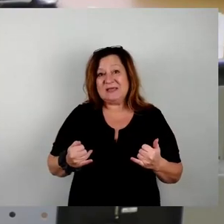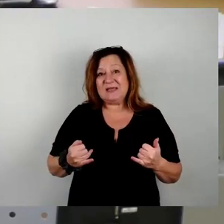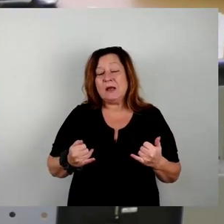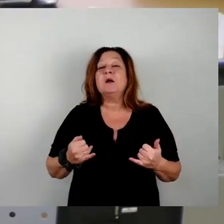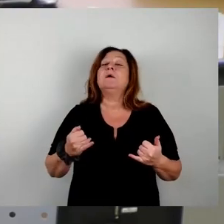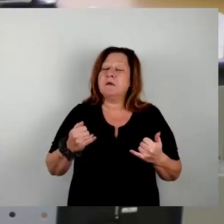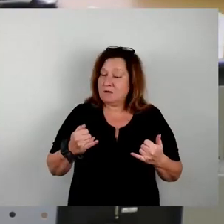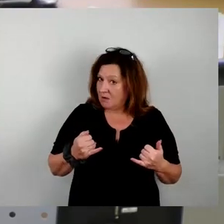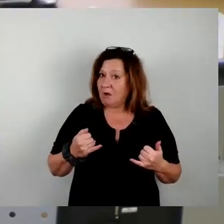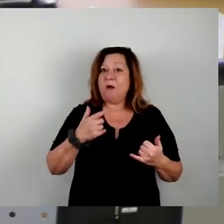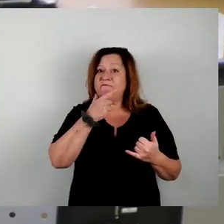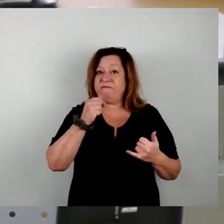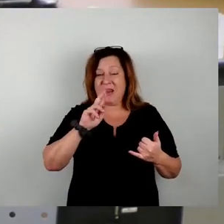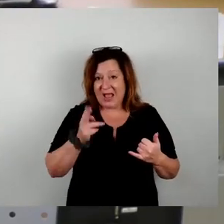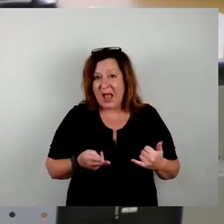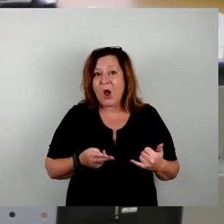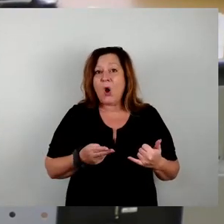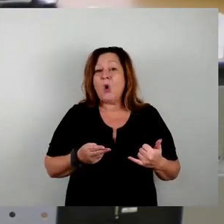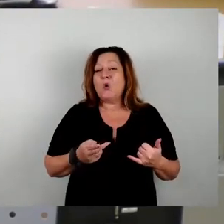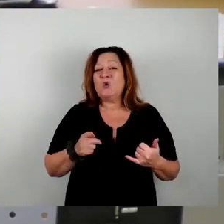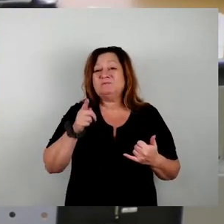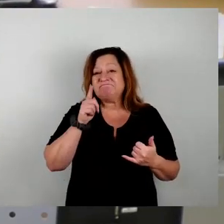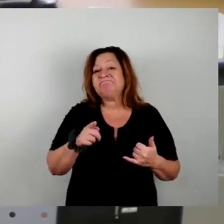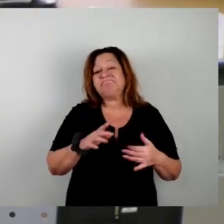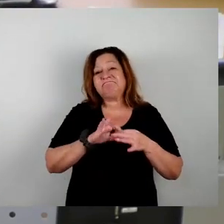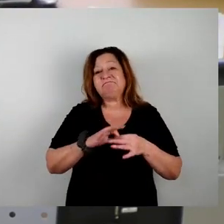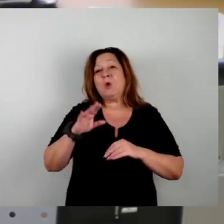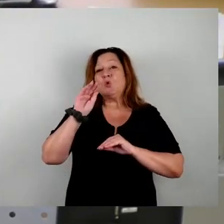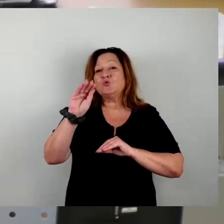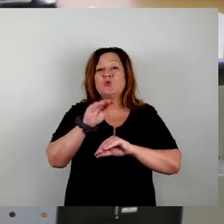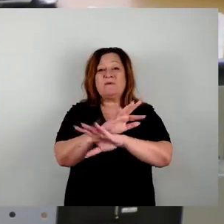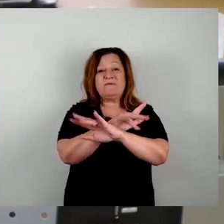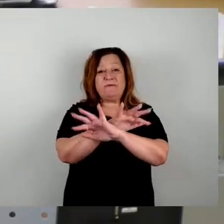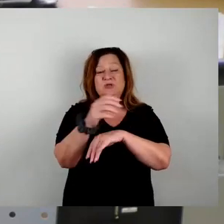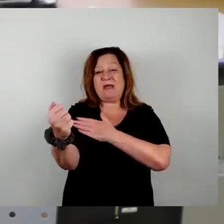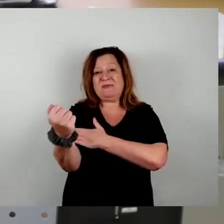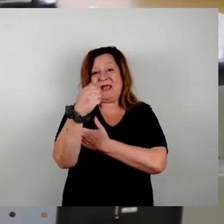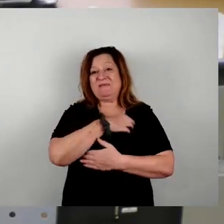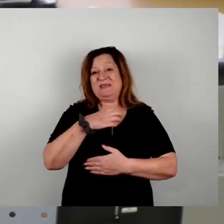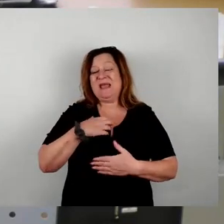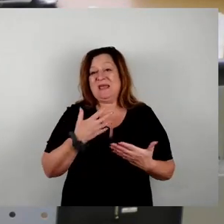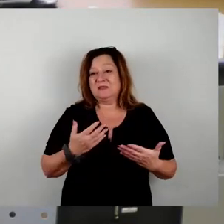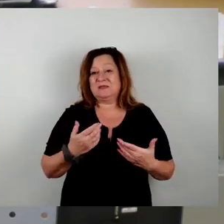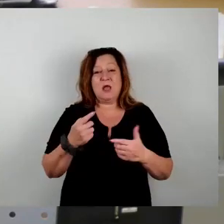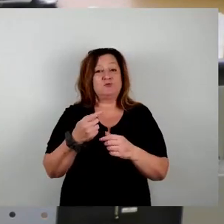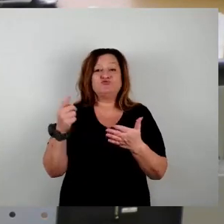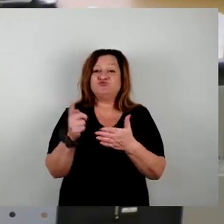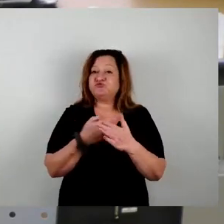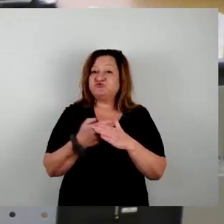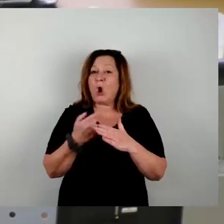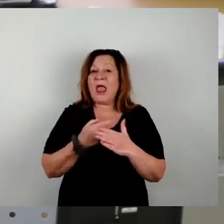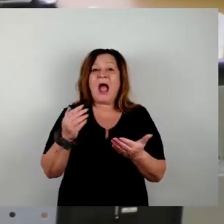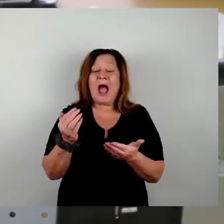daran hängt auch ein Großteil der zukünftigen Wirtschaftskraft Dresdens, daran hängen Steuereinnahmen und daran hängen